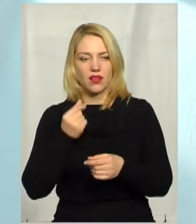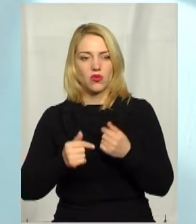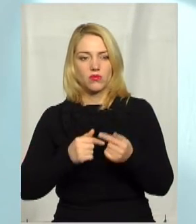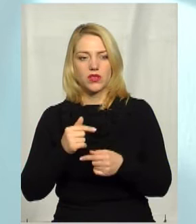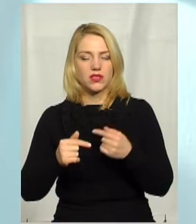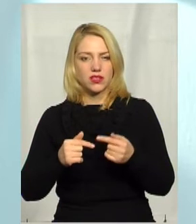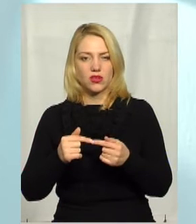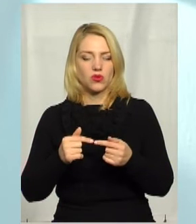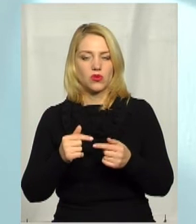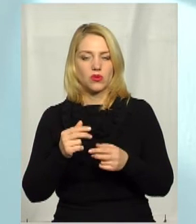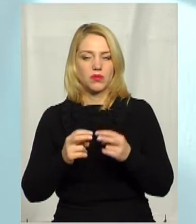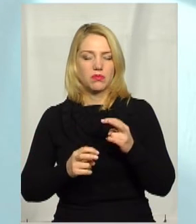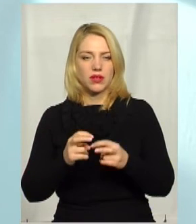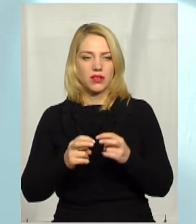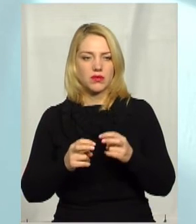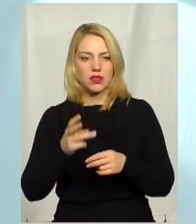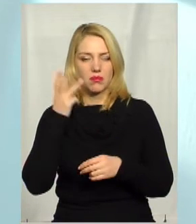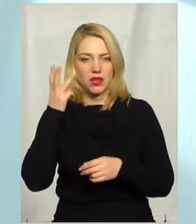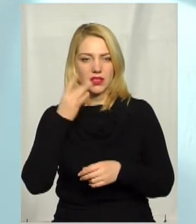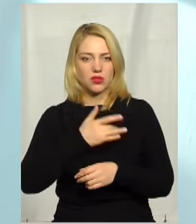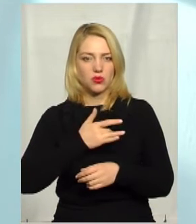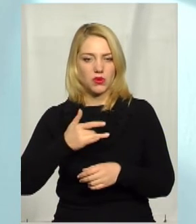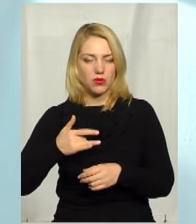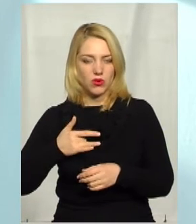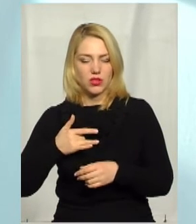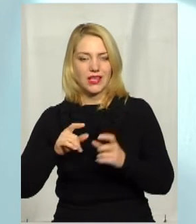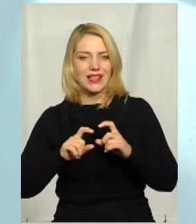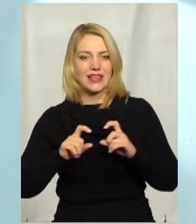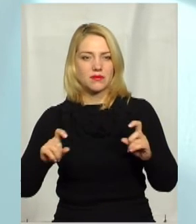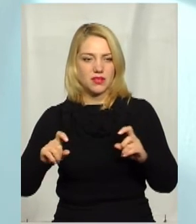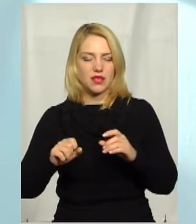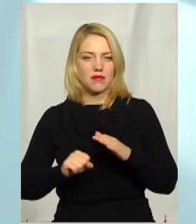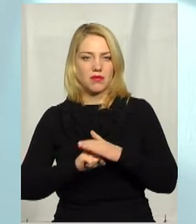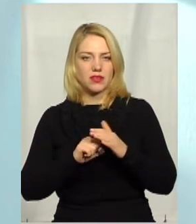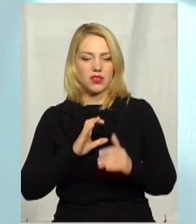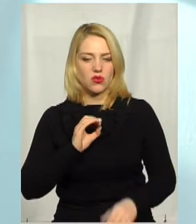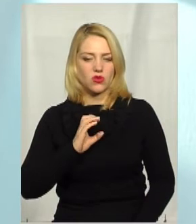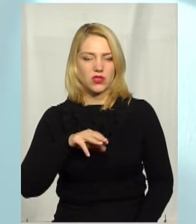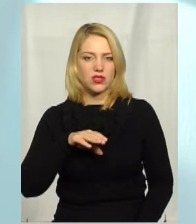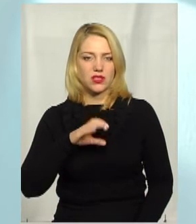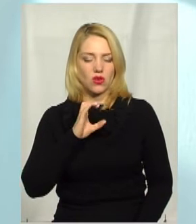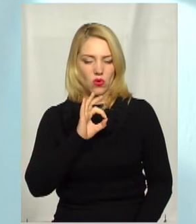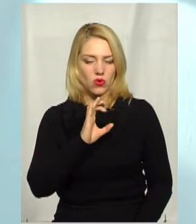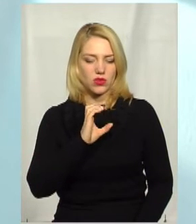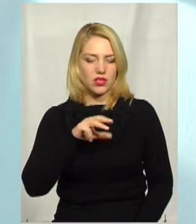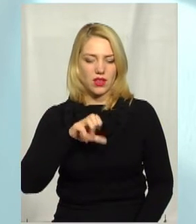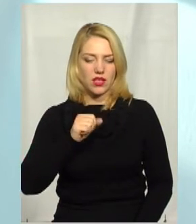підприємства Хмельницький обласний протитуберкульозний диспансер, база Осташки, є